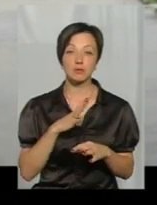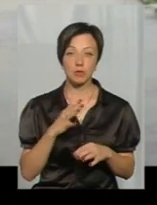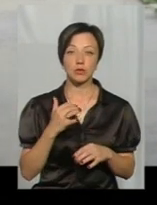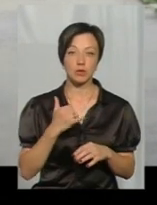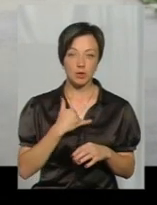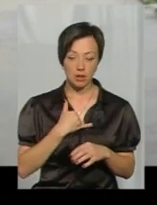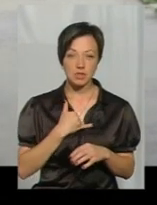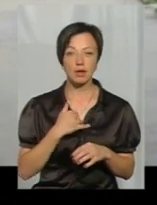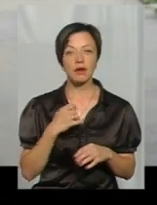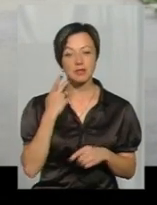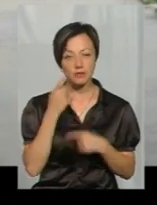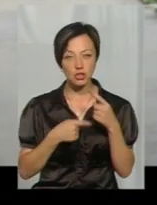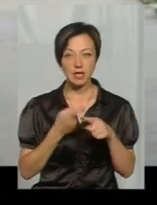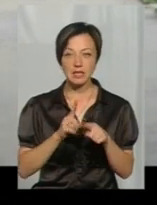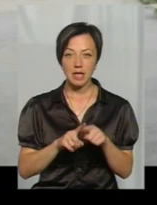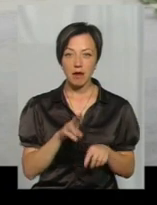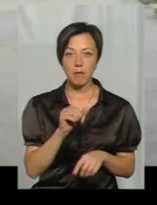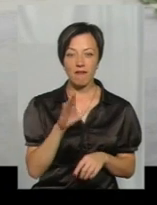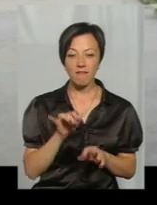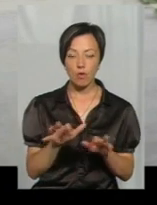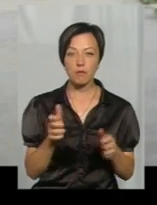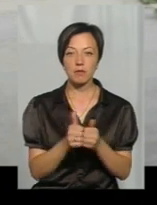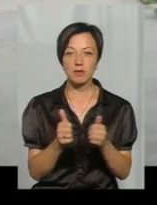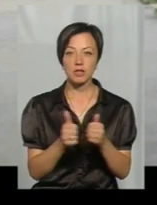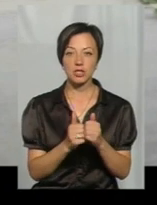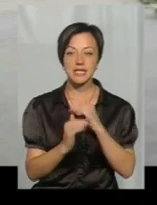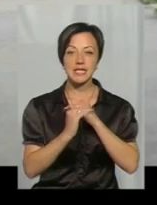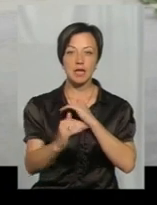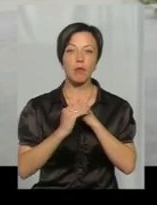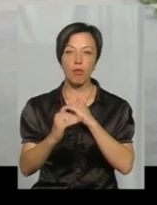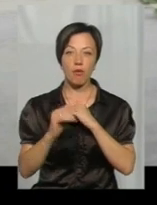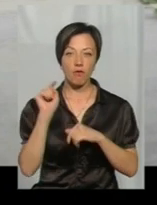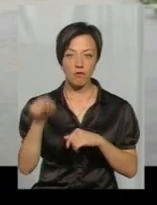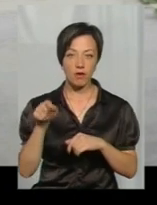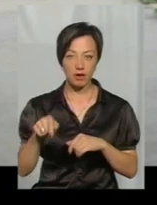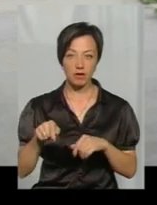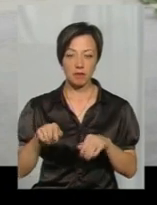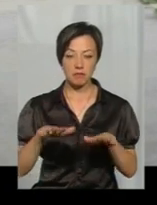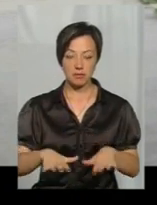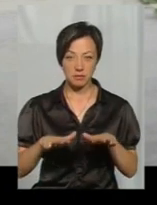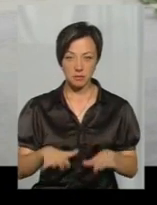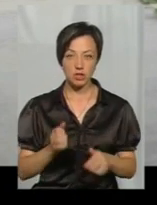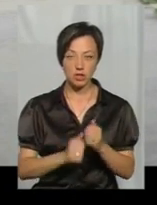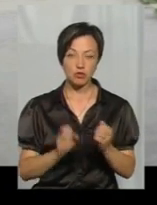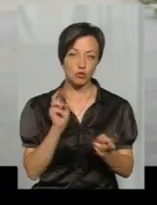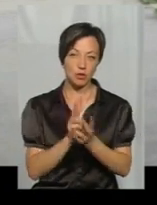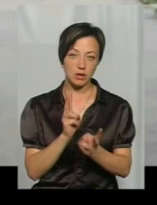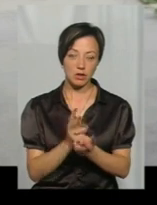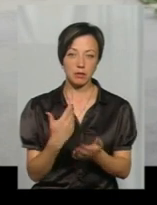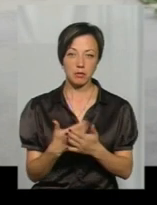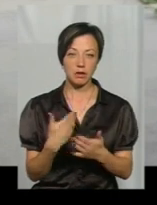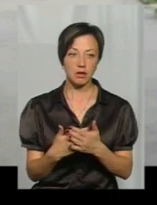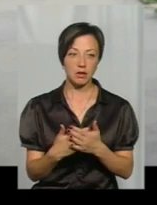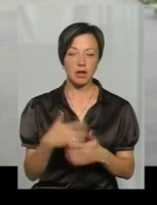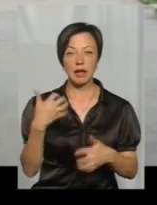нас. Хоча зазвичай цей павук живе ближче до степових таких біотопів. Його частіше можна було зустріти, наприклад,